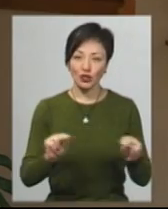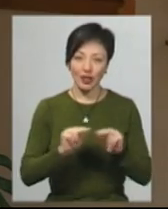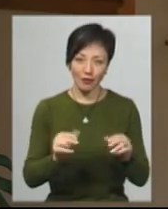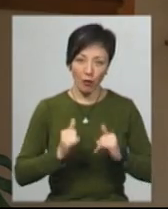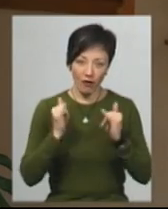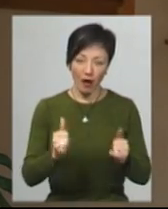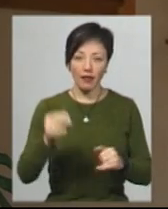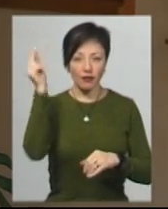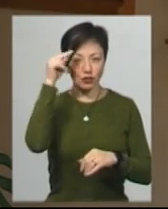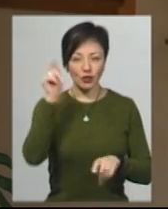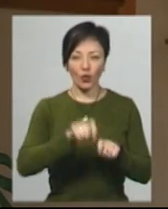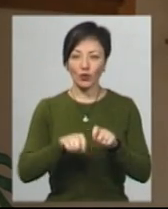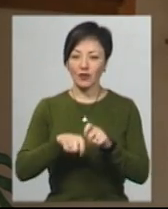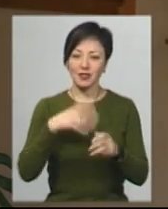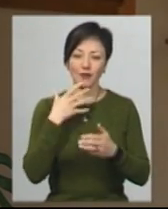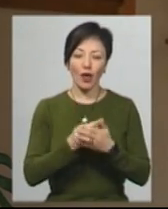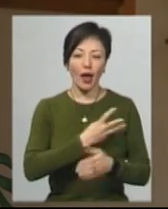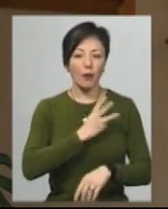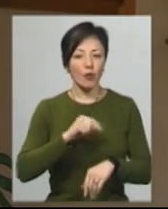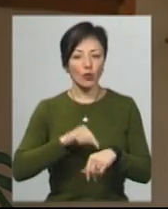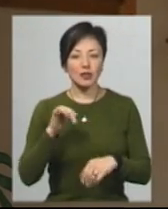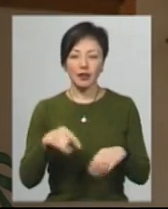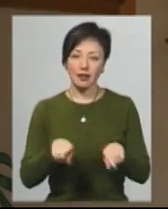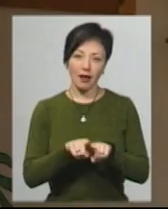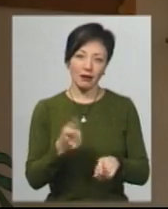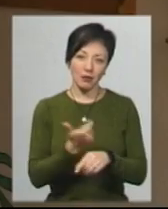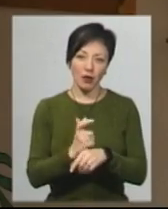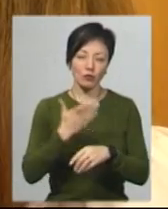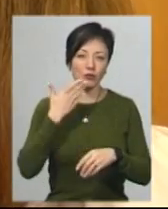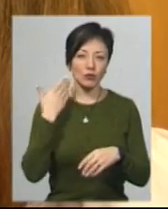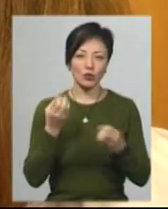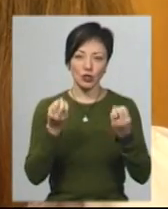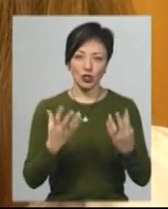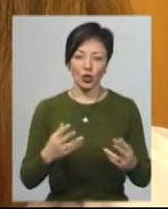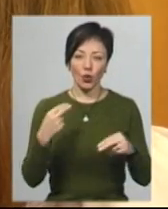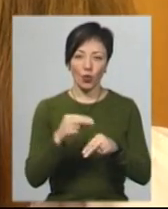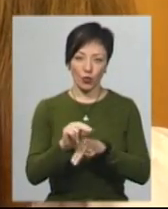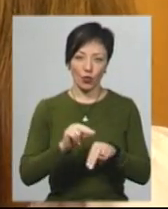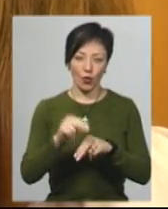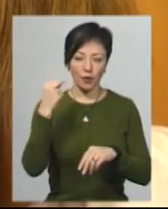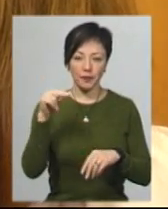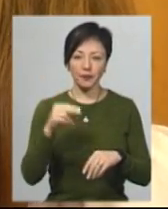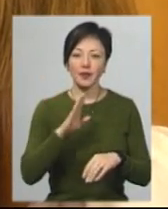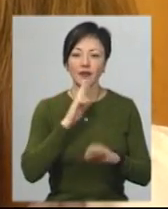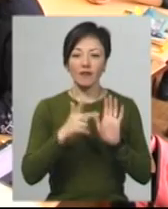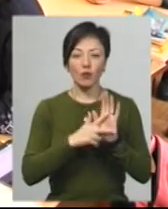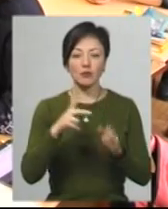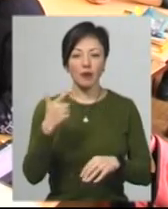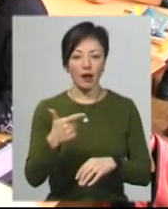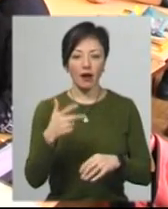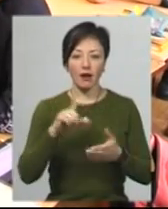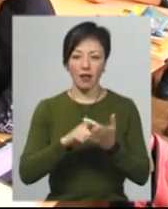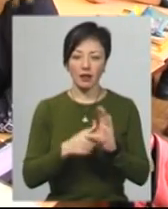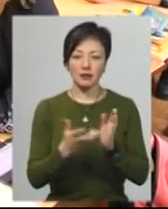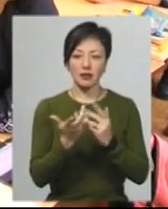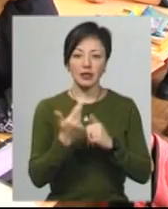ми навчилися контролювати свої емоції і так набагато простіше проводити уроки. Катерина Мушак навчається в 8-му Г-класі, де